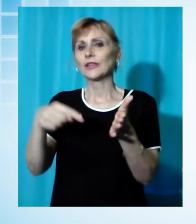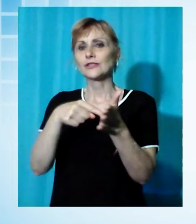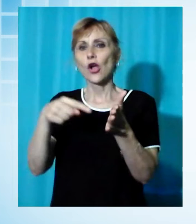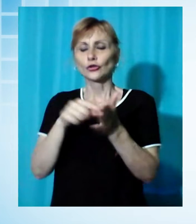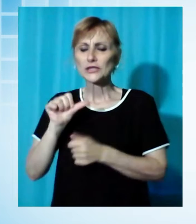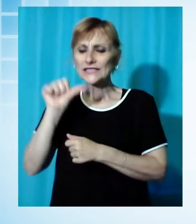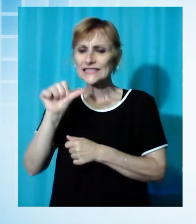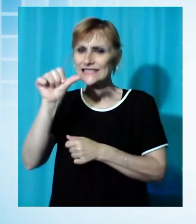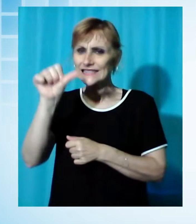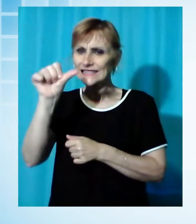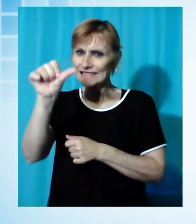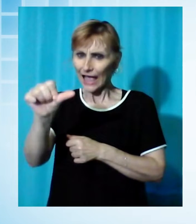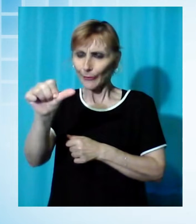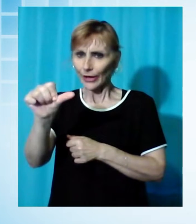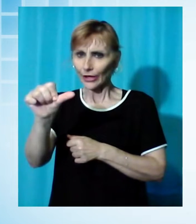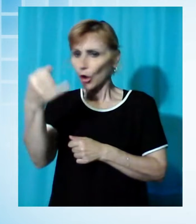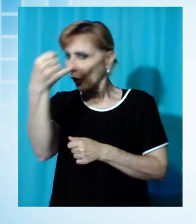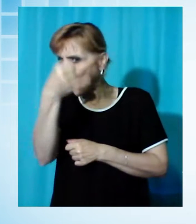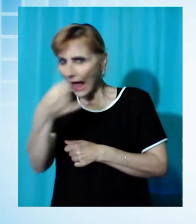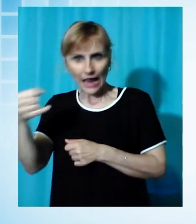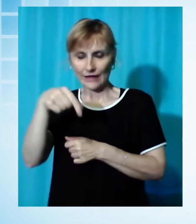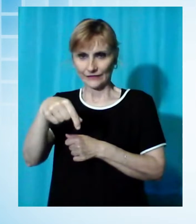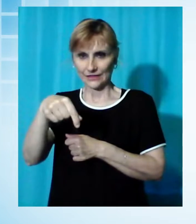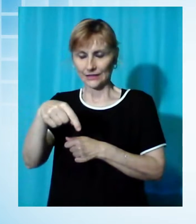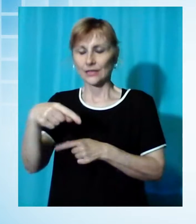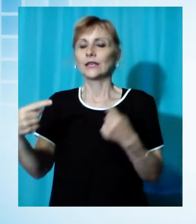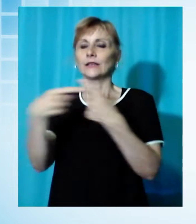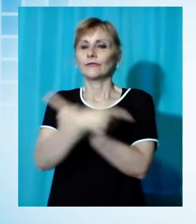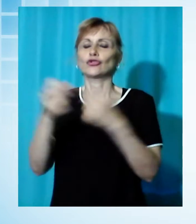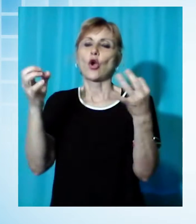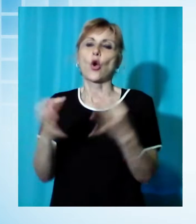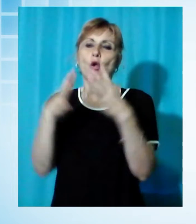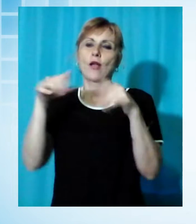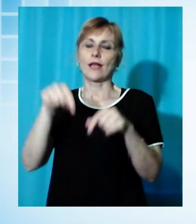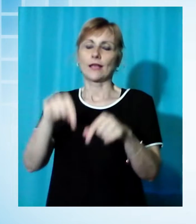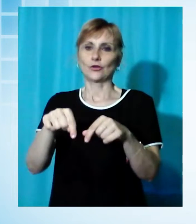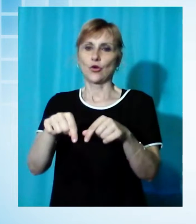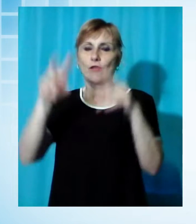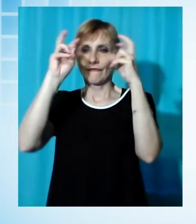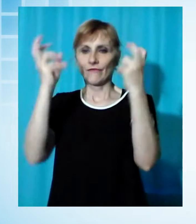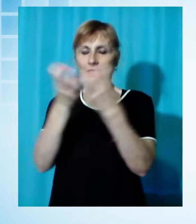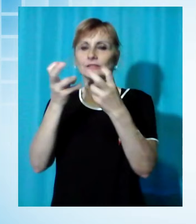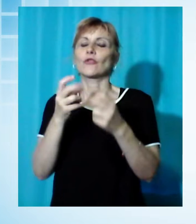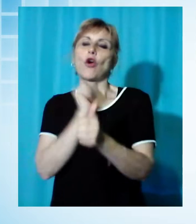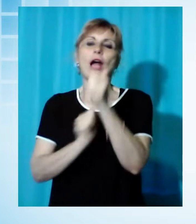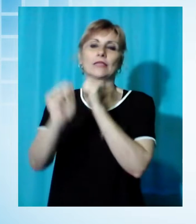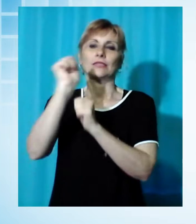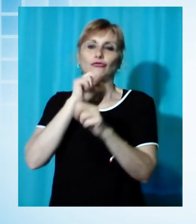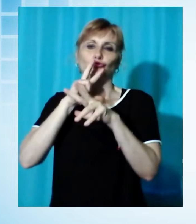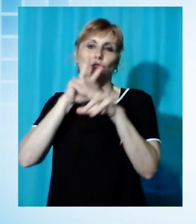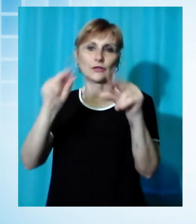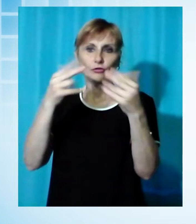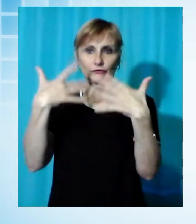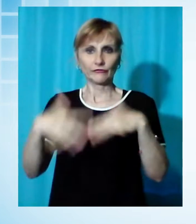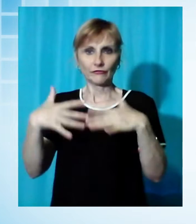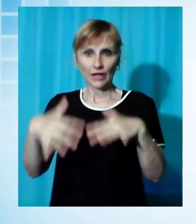ovviamente in questa occasione l'Arcivescovo ha dato delle notizie, delle anticipazioni riguardo a delle notizie che